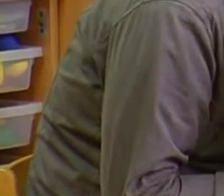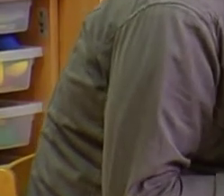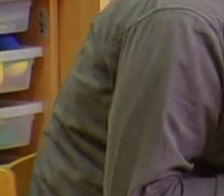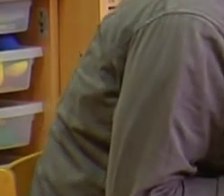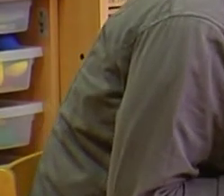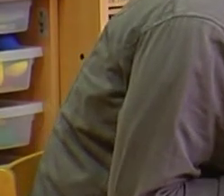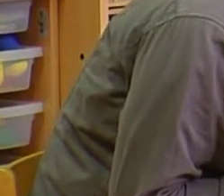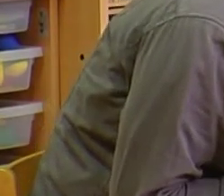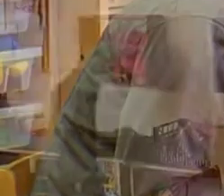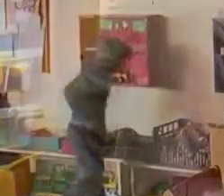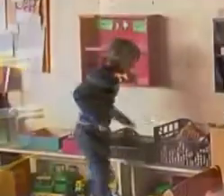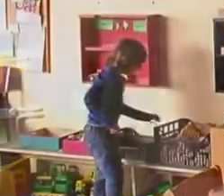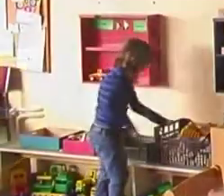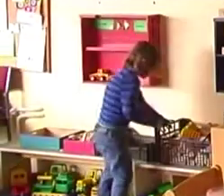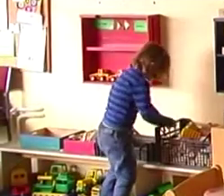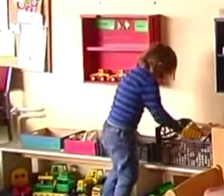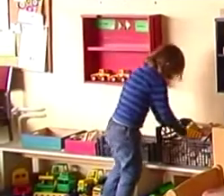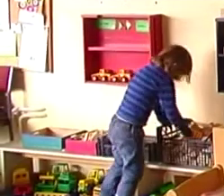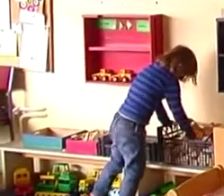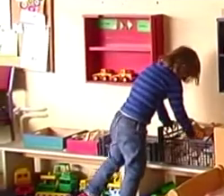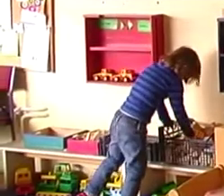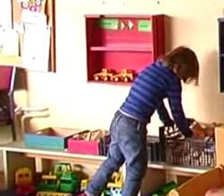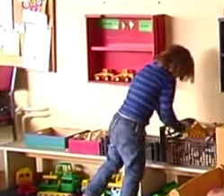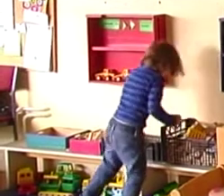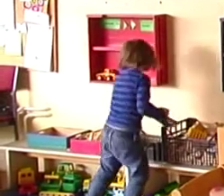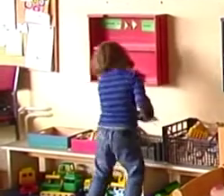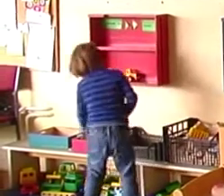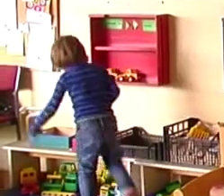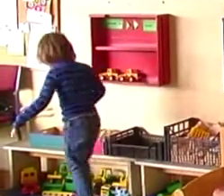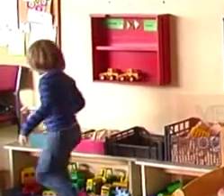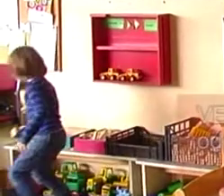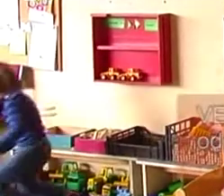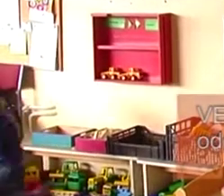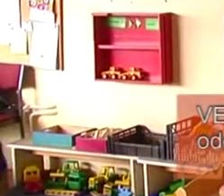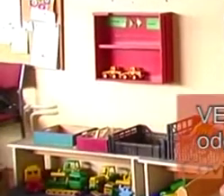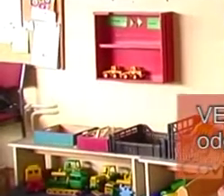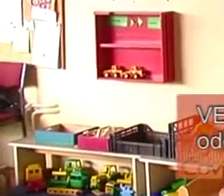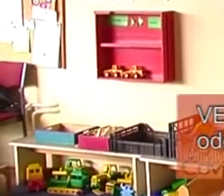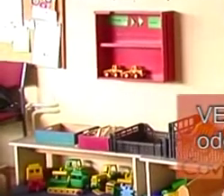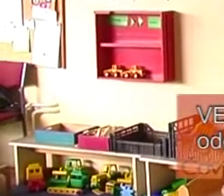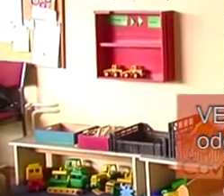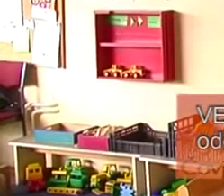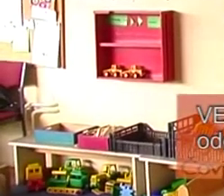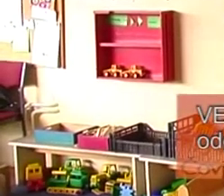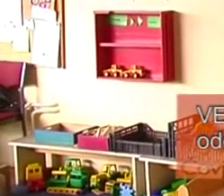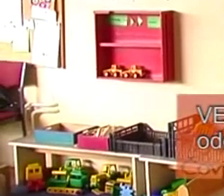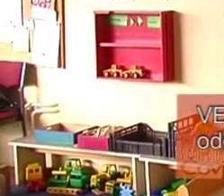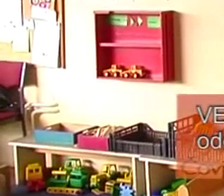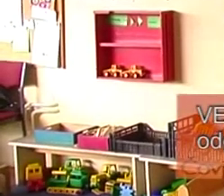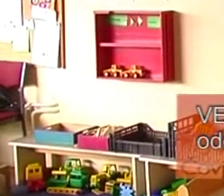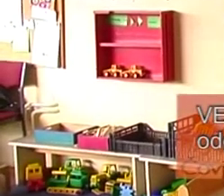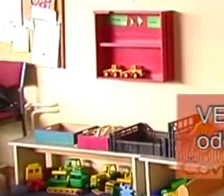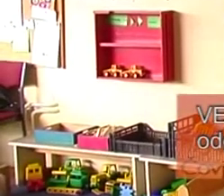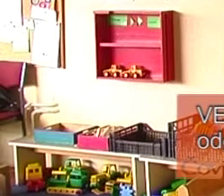svakako pozdravljamo potrebu da se što više djeca s teškoćem u razvoju integriraju u redovite programe, u redovite